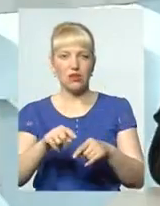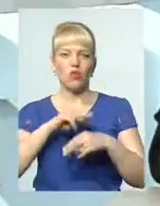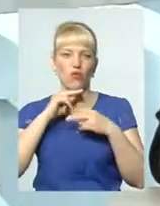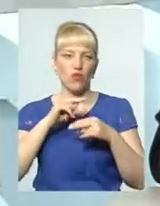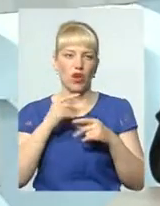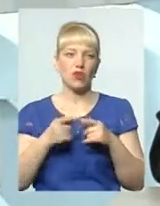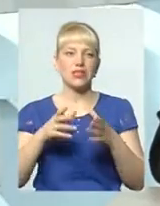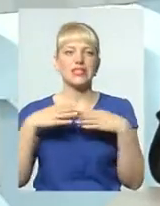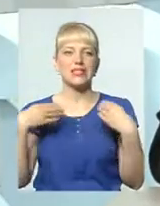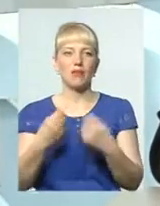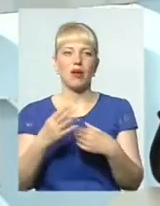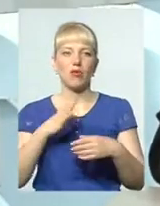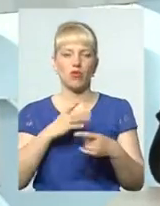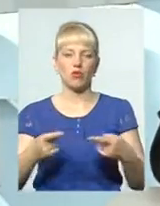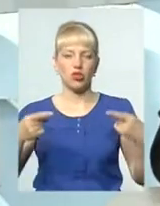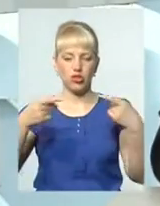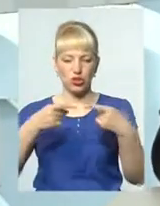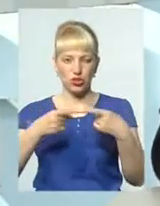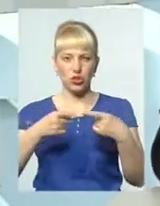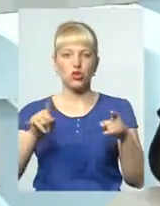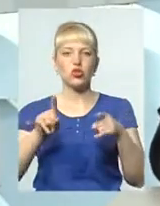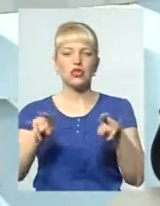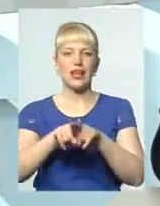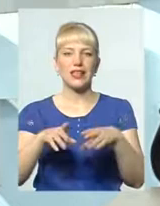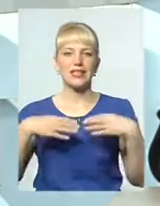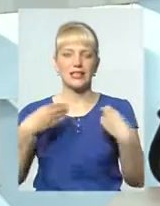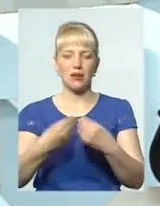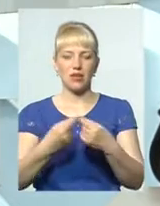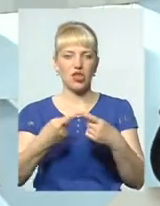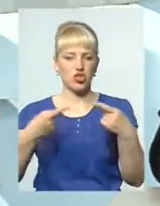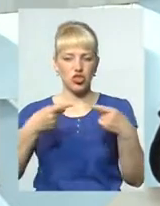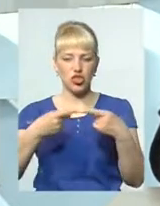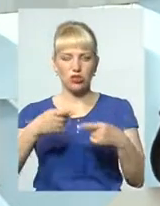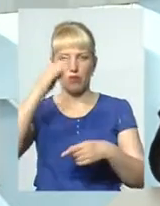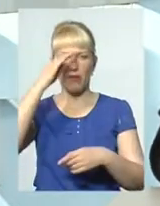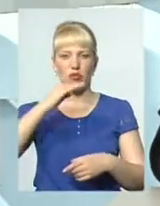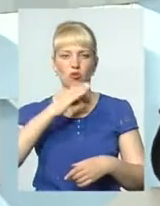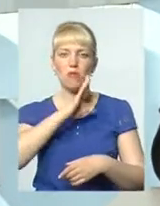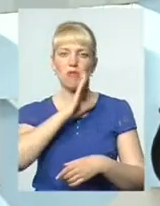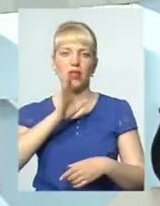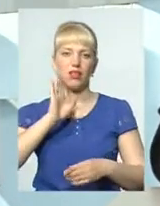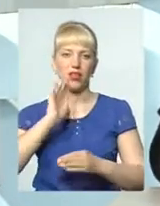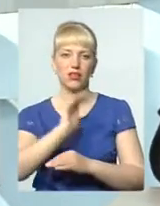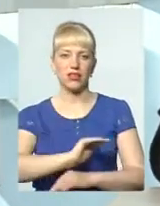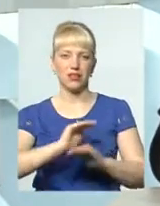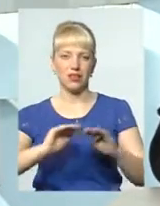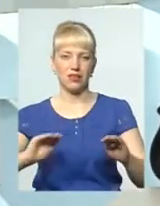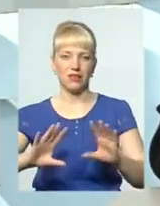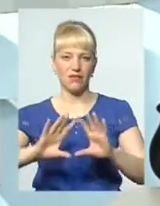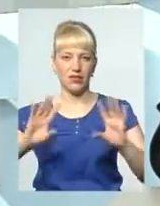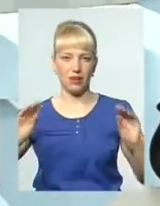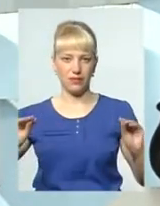'я має бути чітко окреслено, що таке є сім'я, чітко і юридично, батько, мати, дитина. Все.